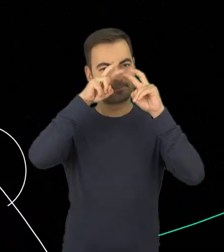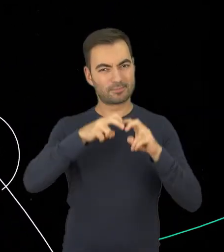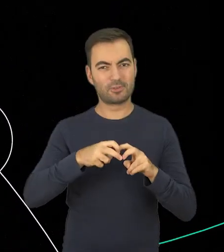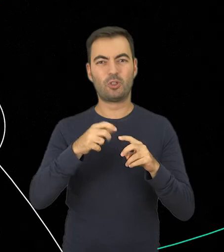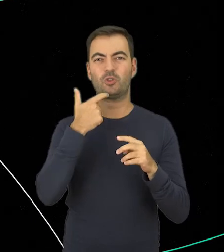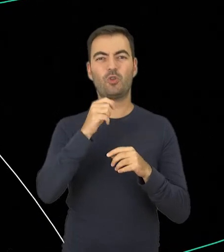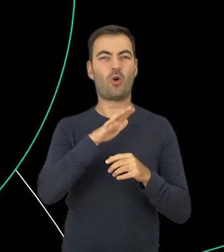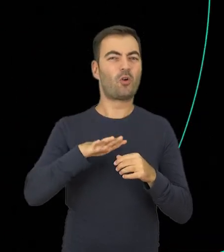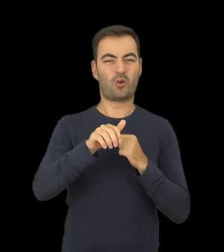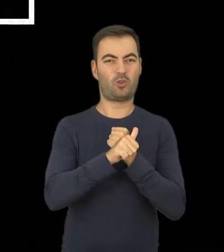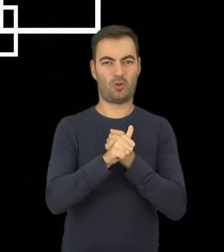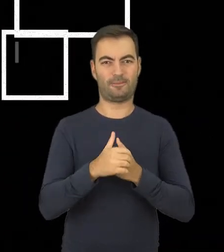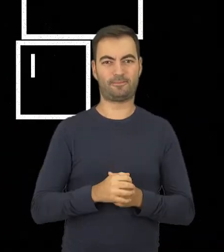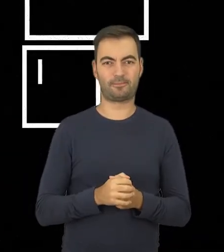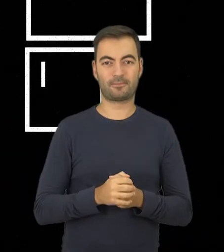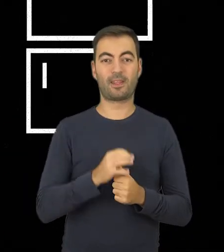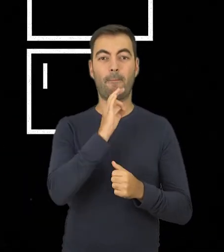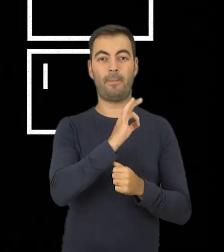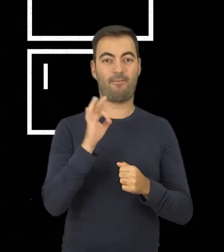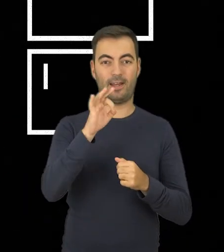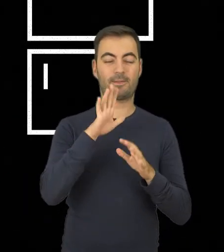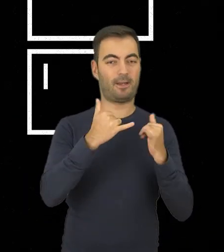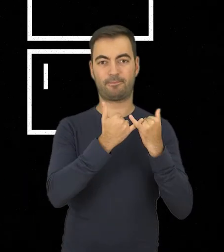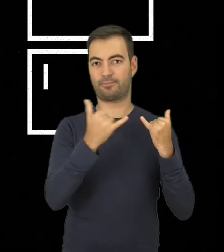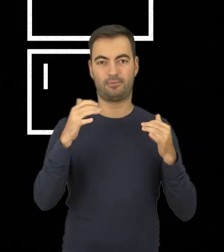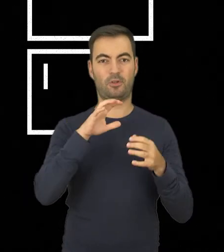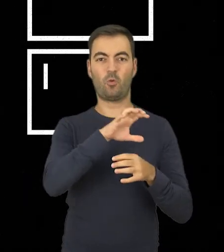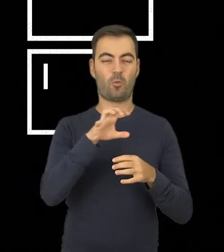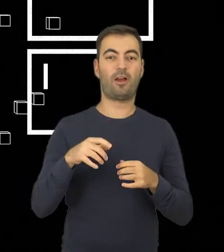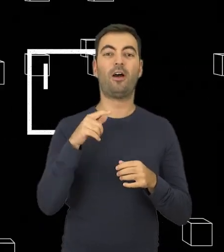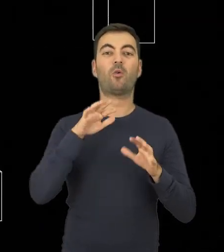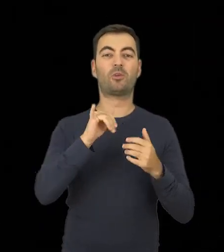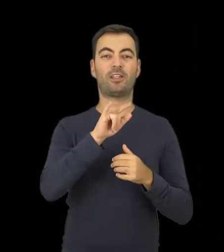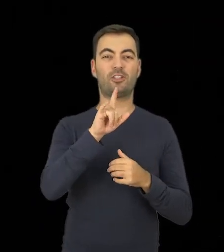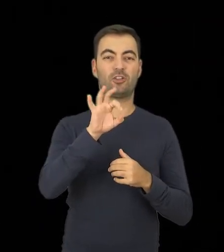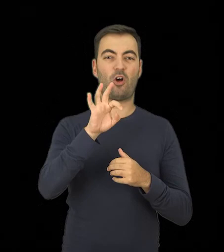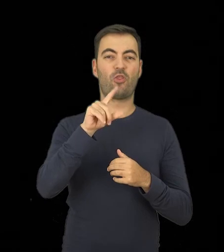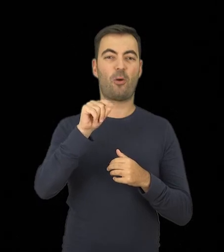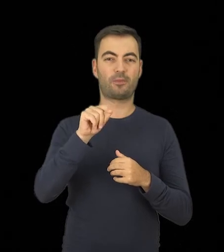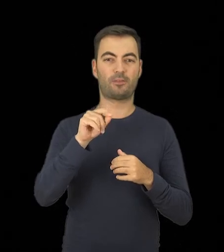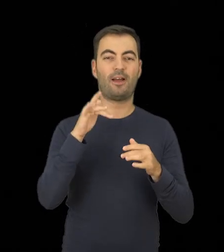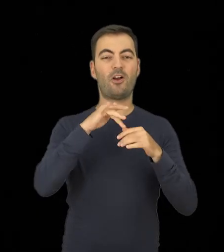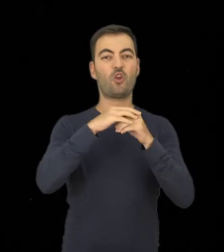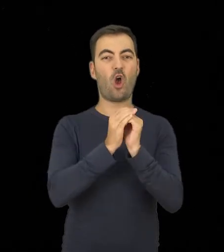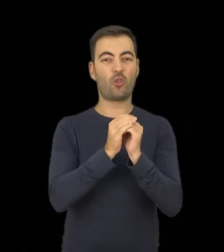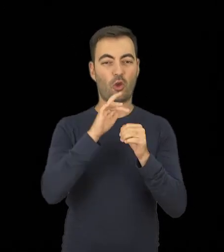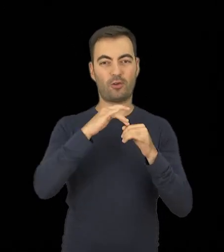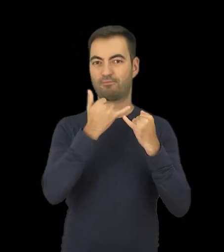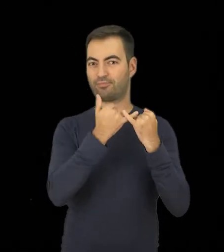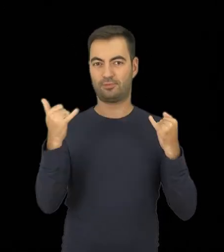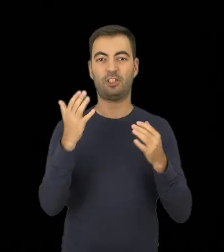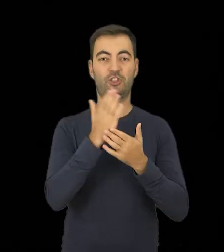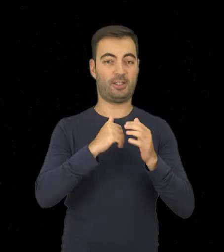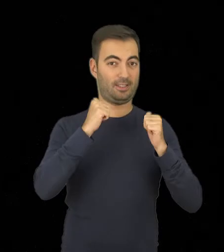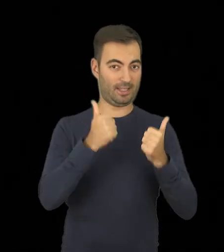z bliska. Pierwiastki istnieją w wielu odmianach. To izotopy różniące się między sobą budową jądra. Niektóre z nich są